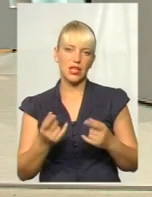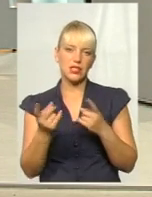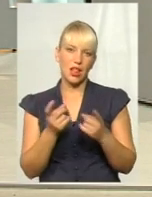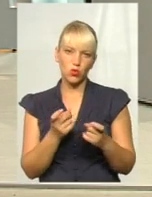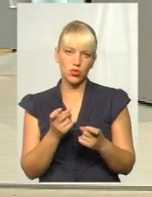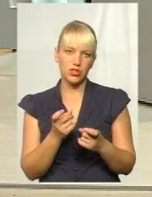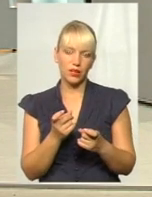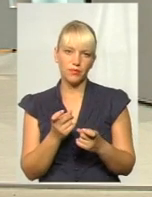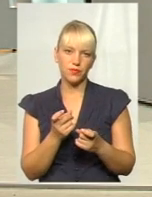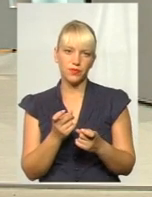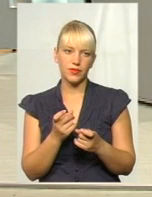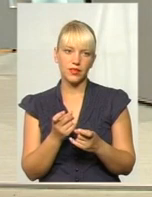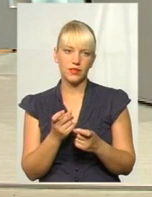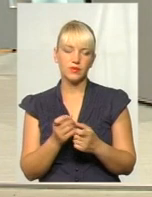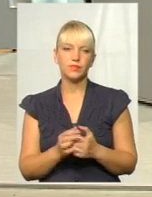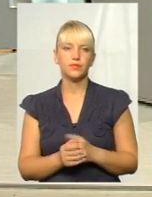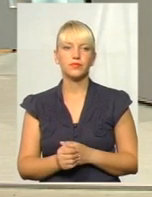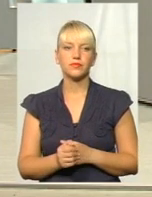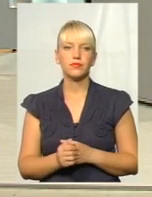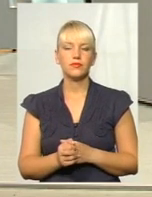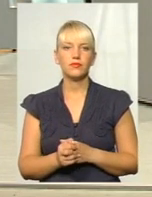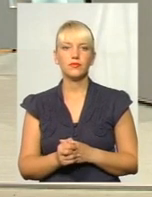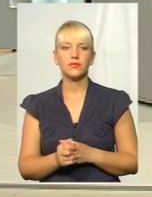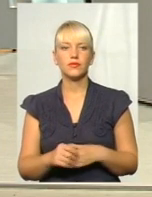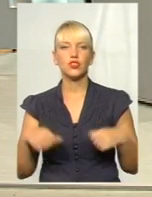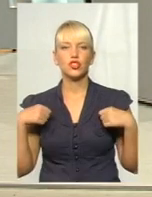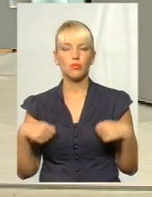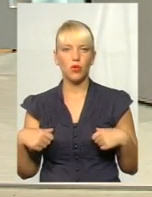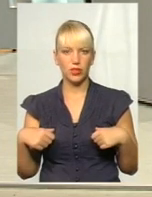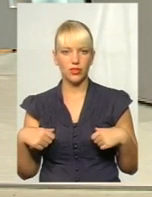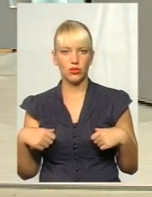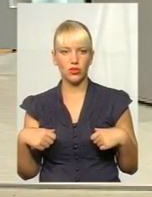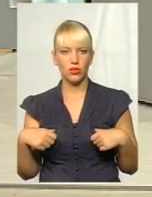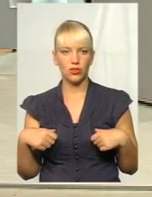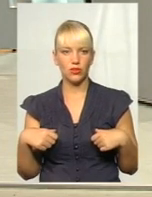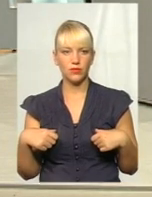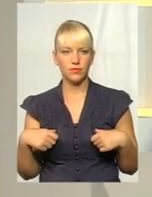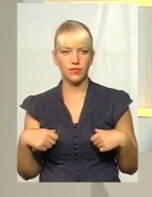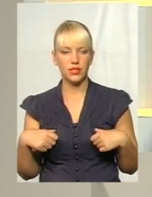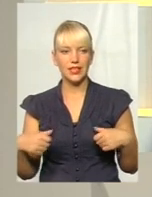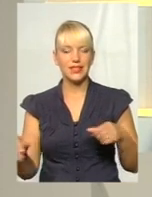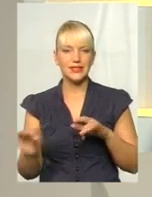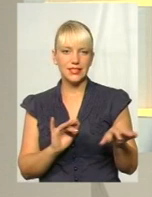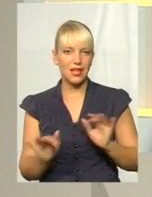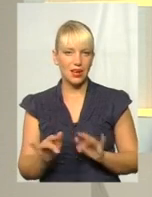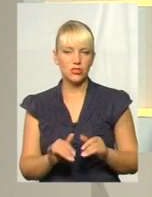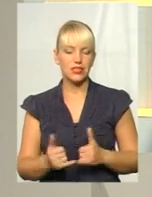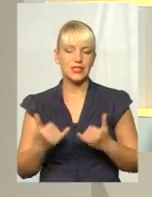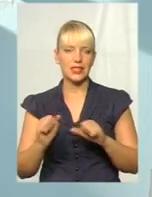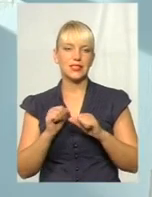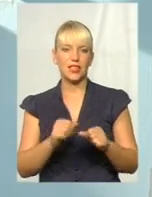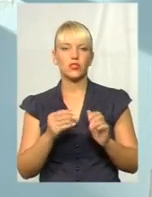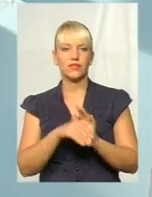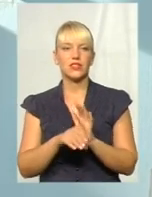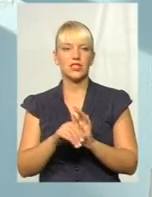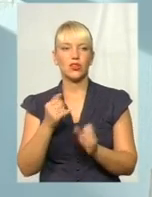спокійної діяльності. Для захисту інвестора зараз